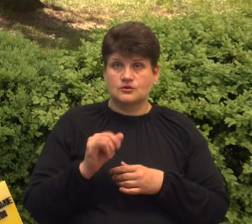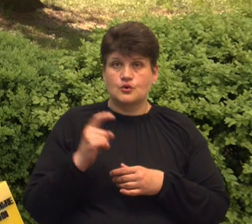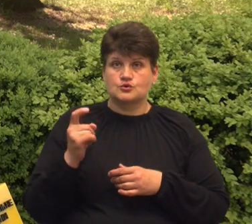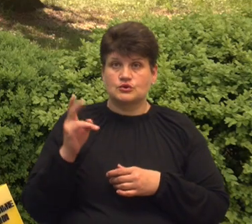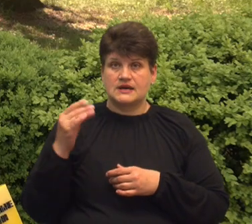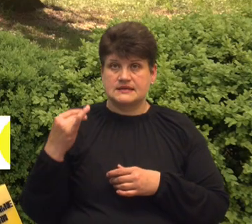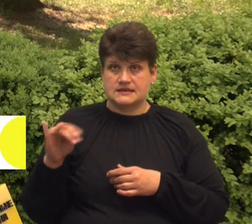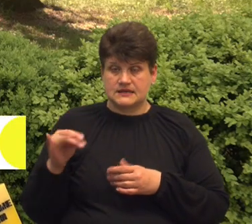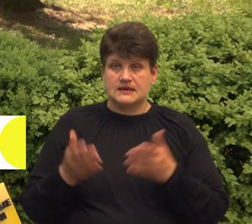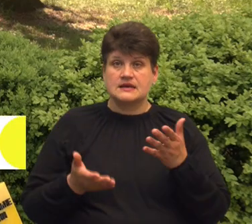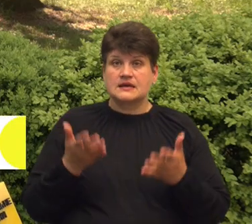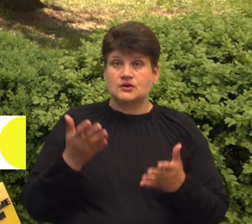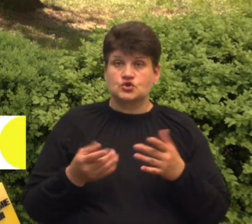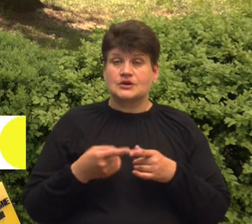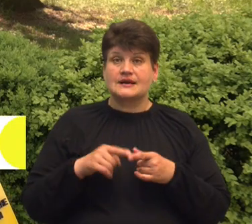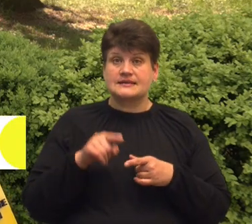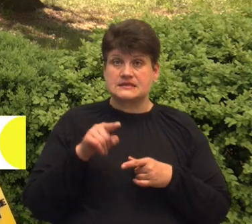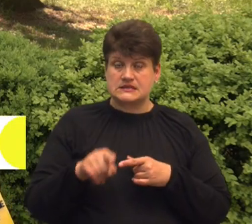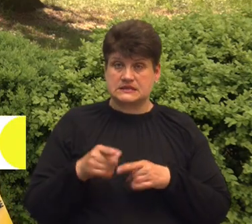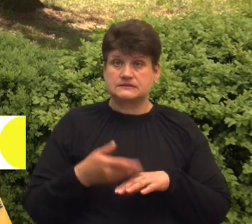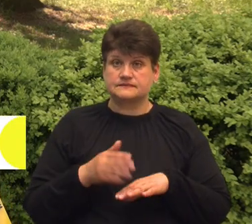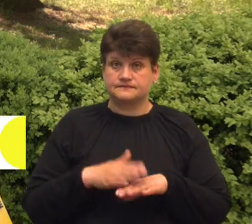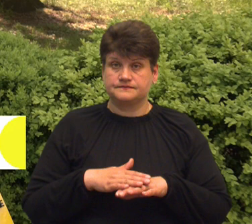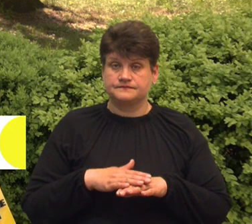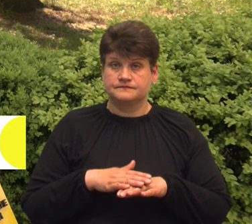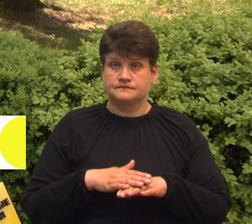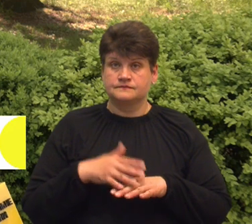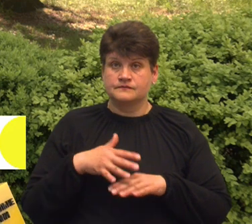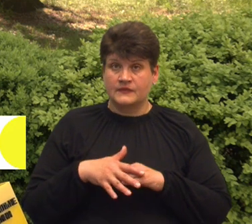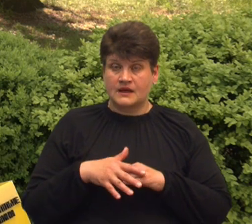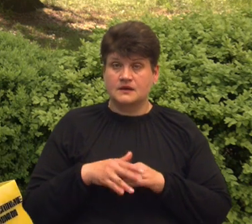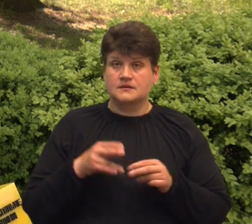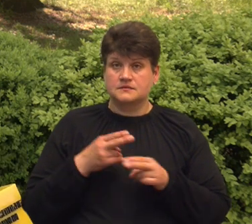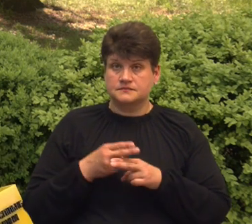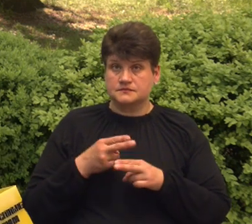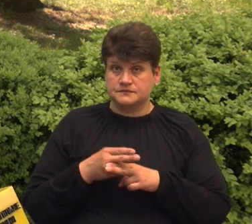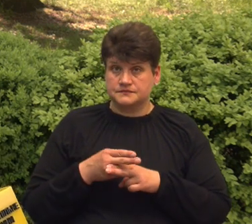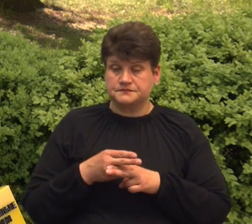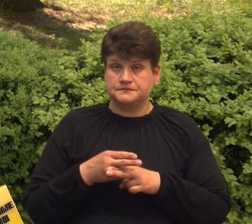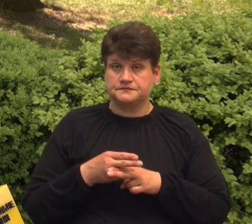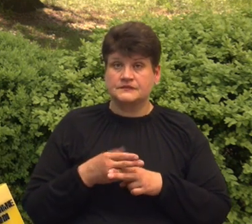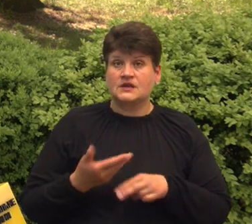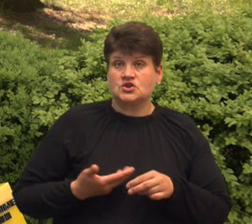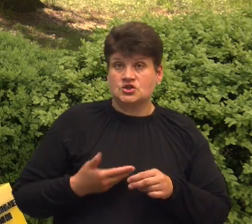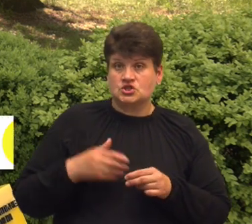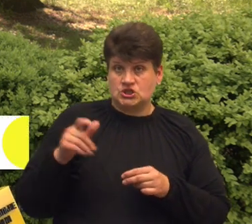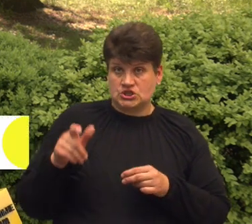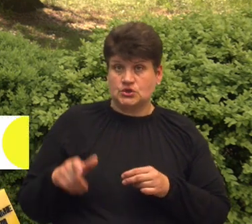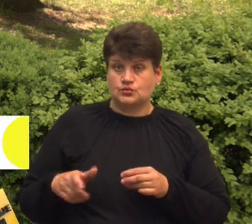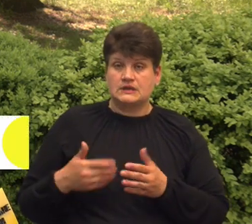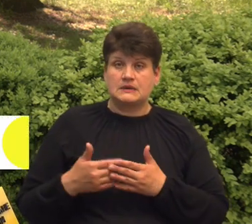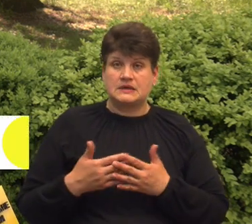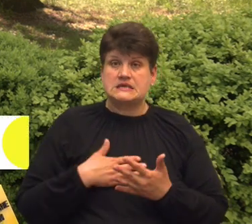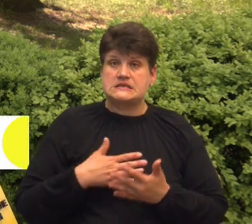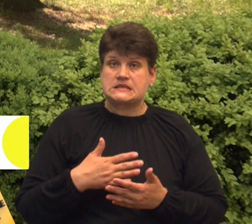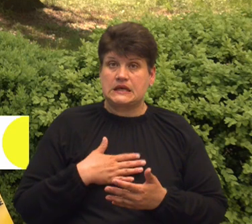Якщо ж це симптоми тяжкі, які загрожують чи потенційно загрожують життю, наприклад, задишка